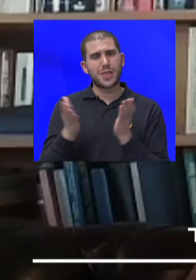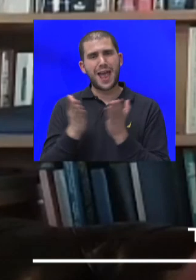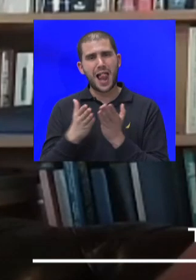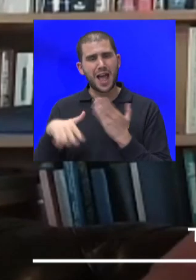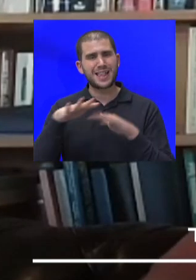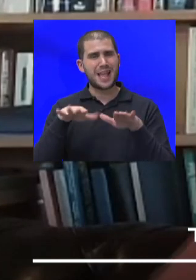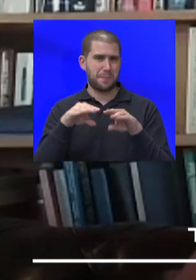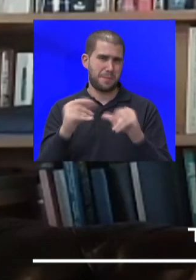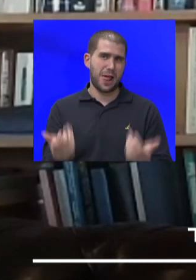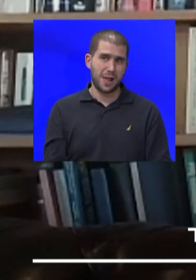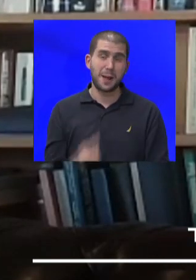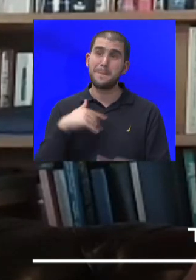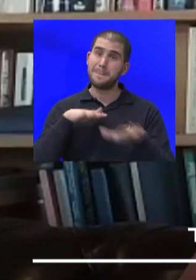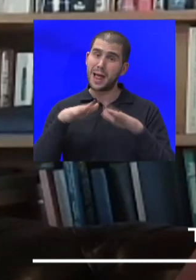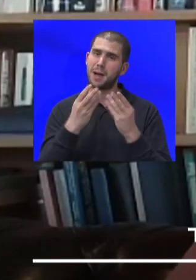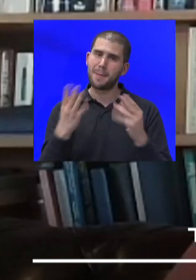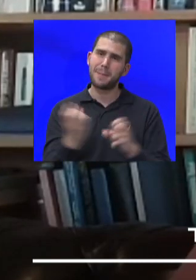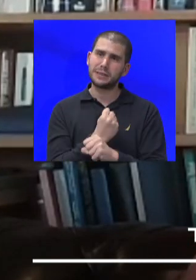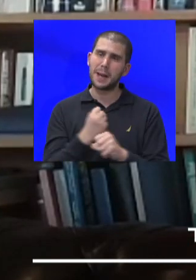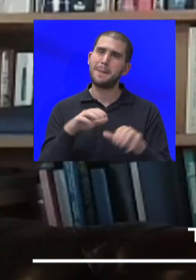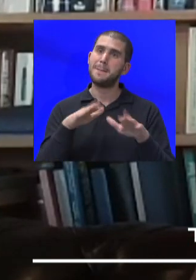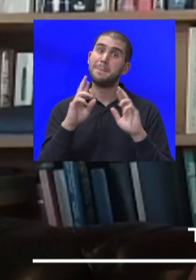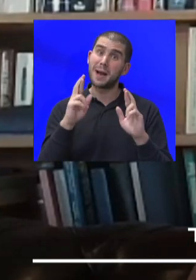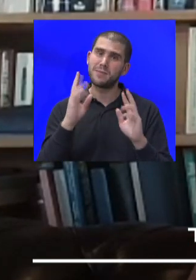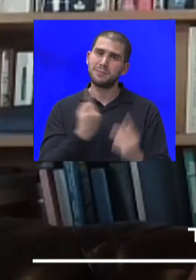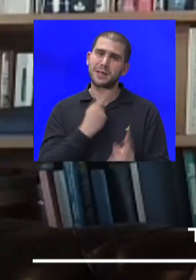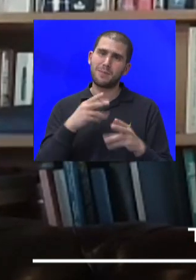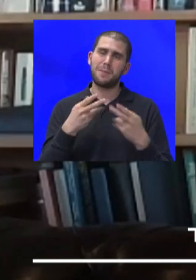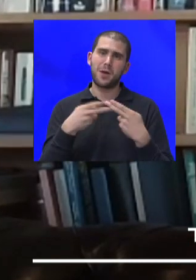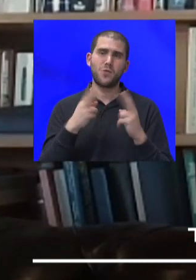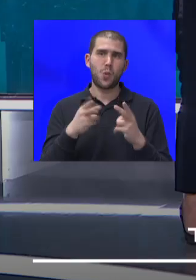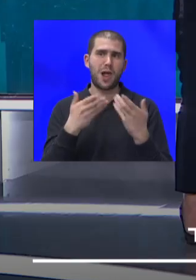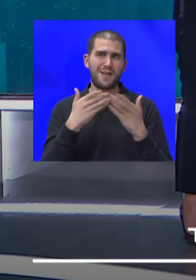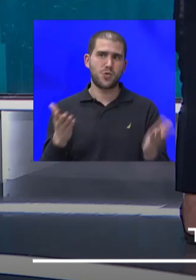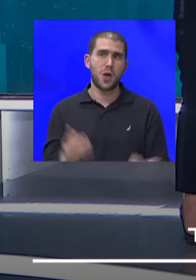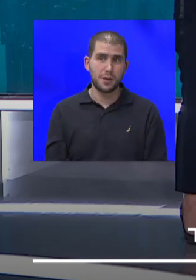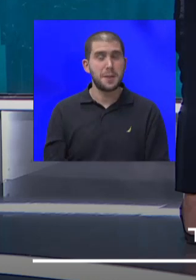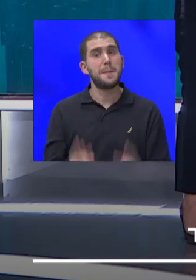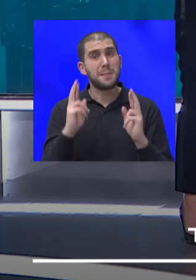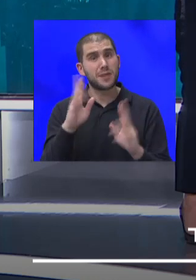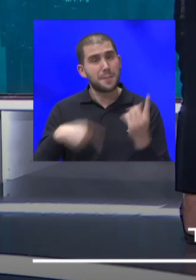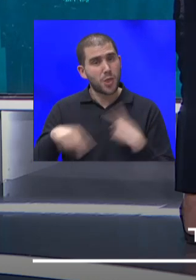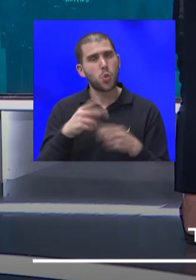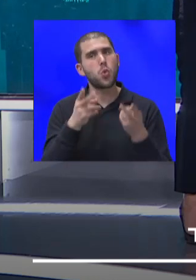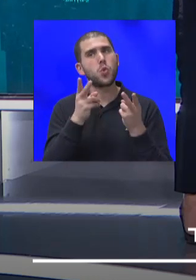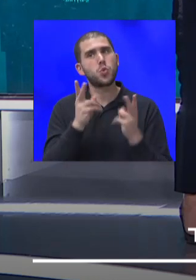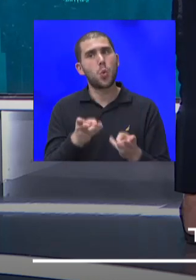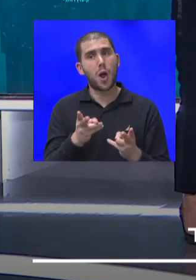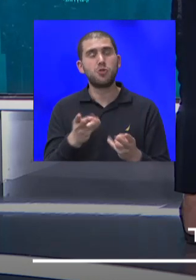מאחלים להם המון בהצלחה, מאחלים לרגע שגם אנחנו כבר נוכל לפתוח, מקווים שגם אנחנו נוכל, שייתיחסו אלינו למלונות,